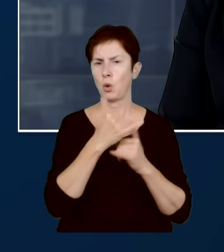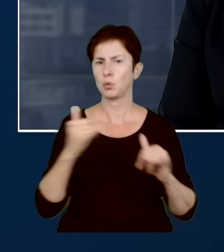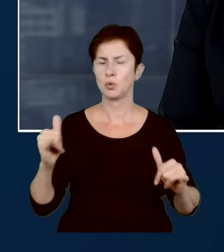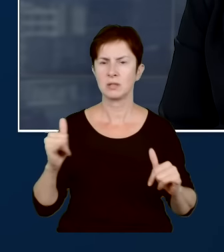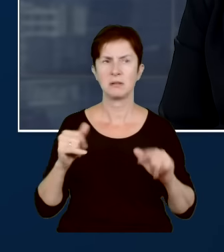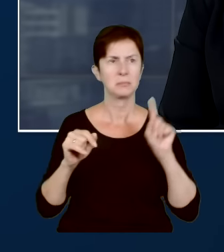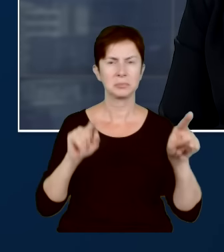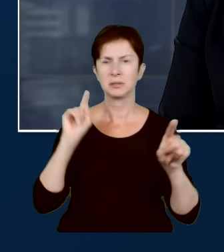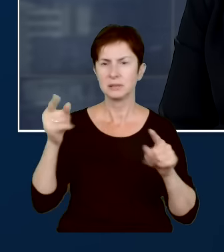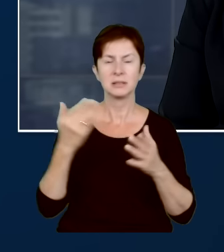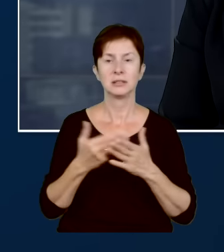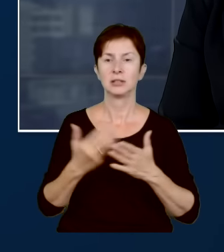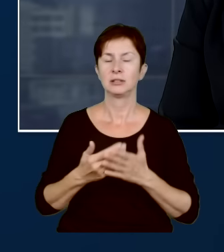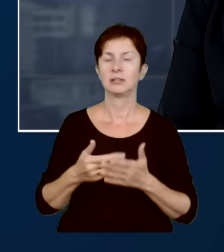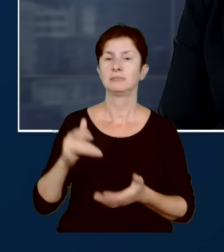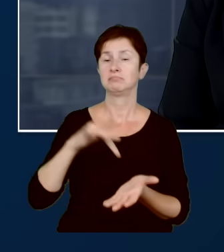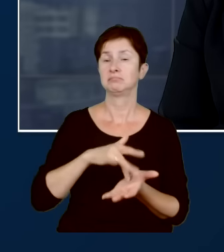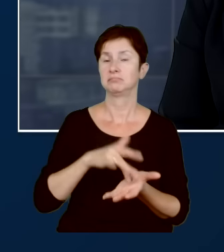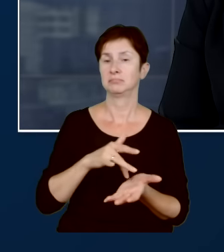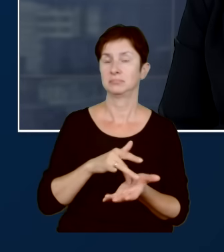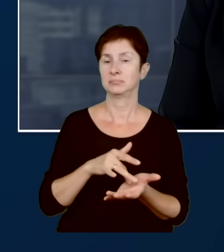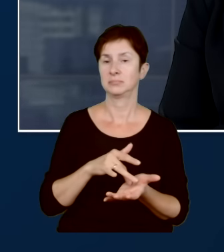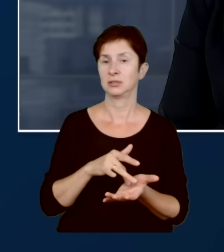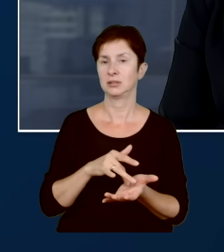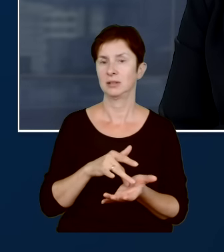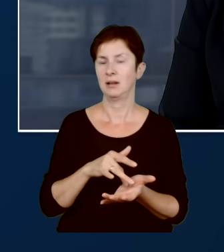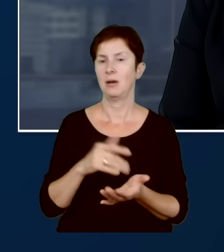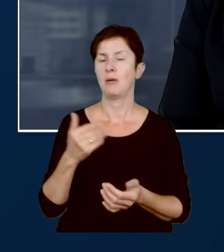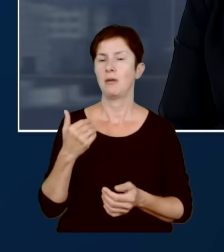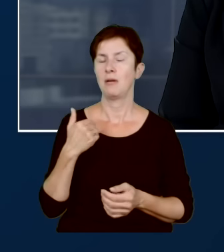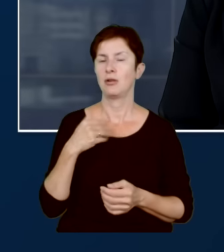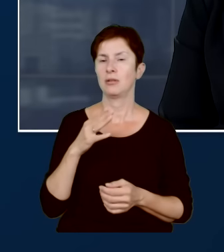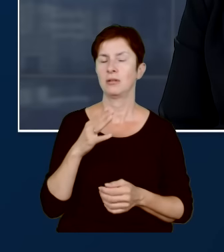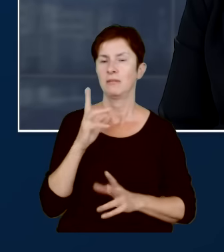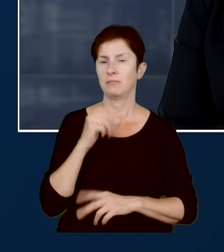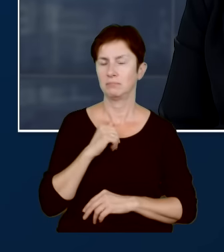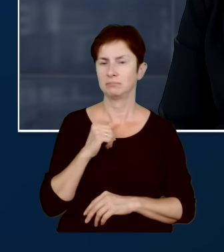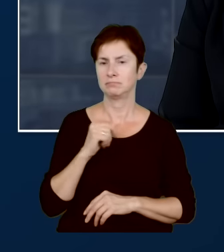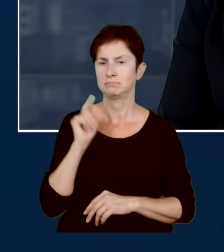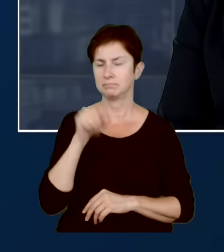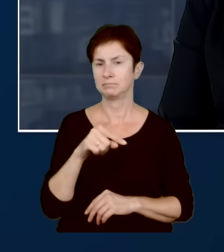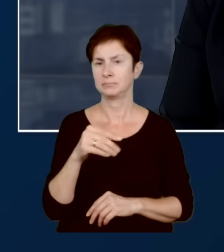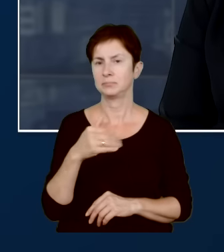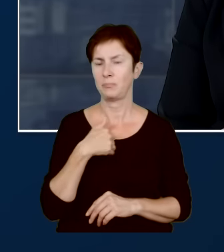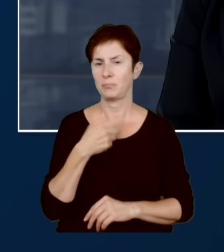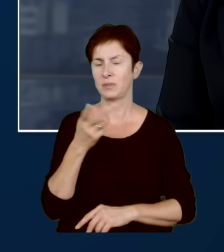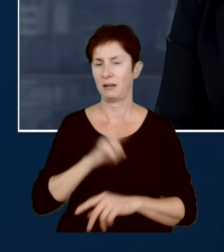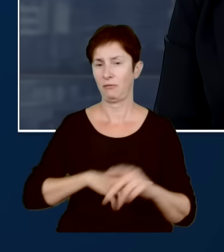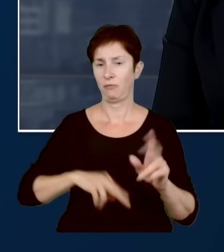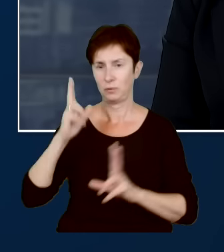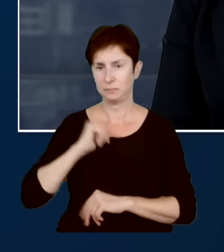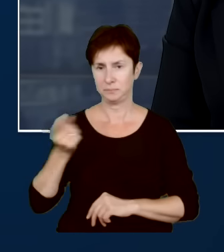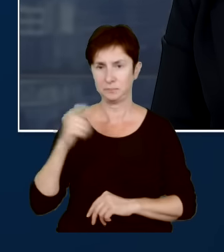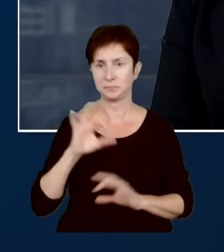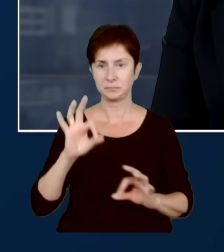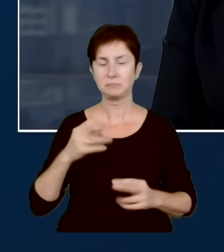że w siedzibie Sztabu Generalnego pojawiła się żandarmeria wojskowa. O tym Państwa informowaliśmy. Teraz nasz dziennikarz